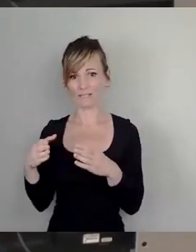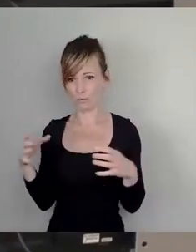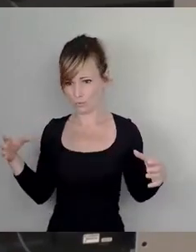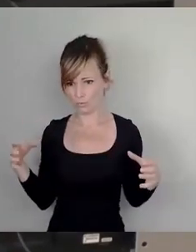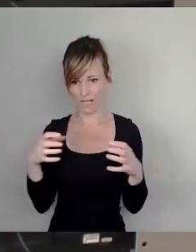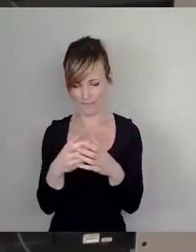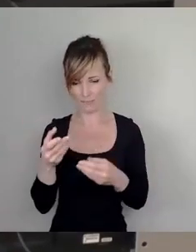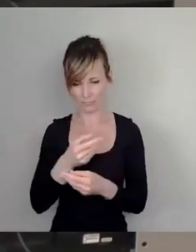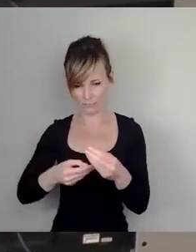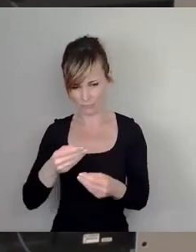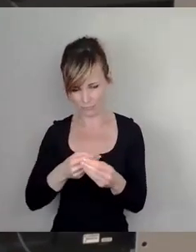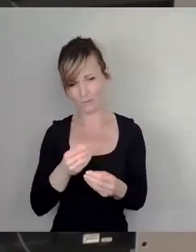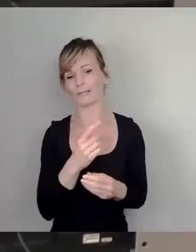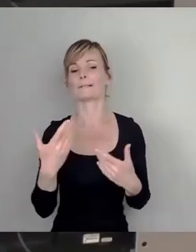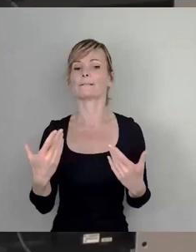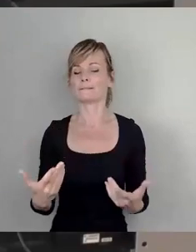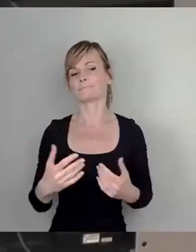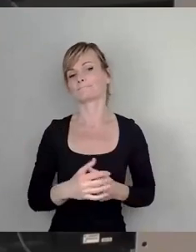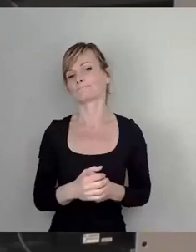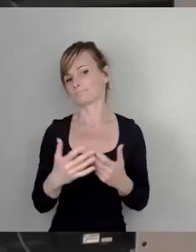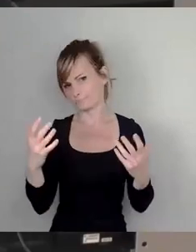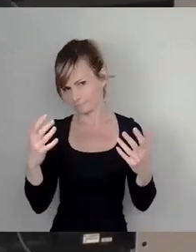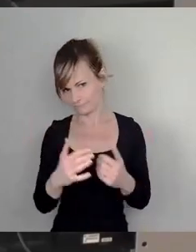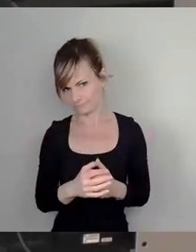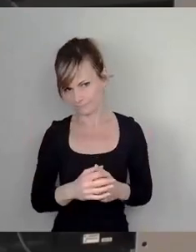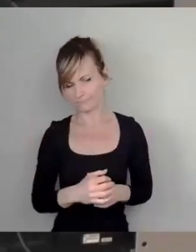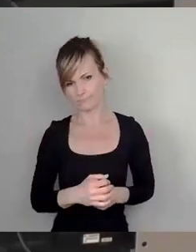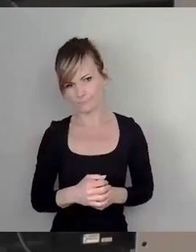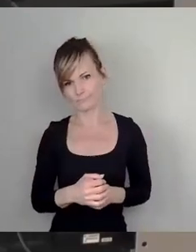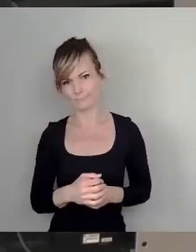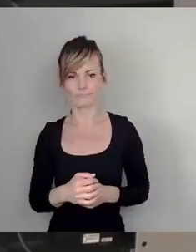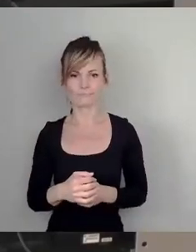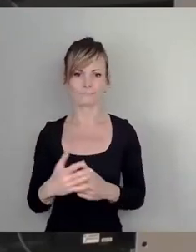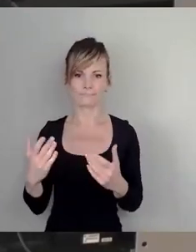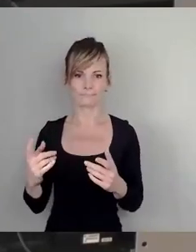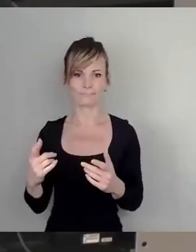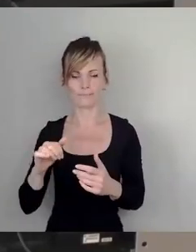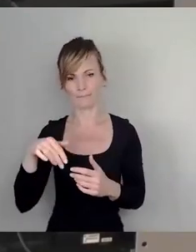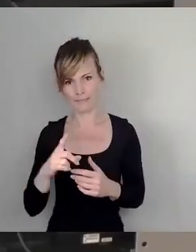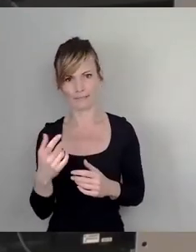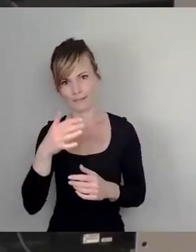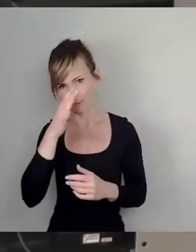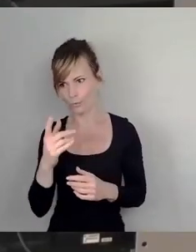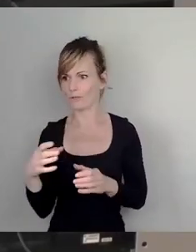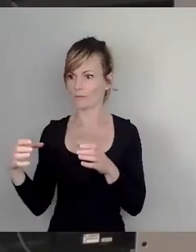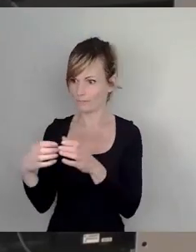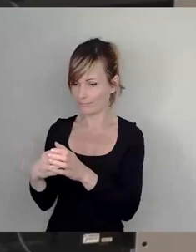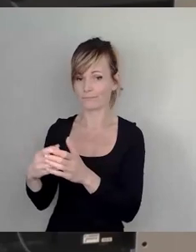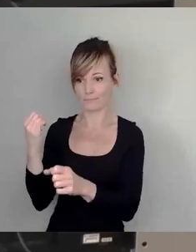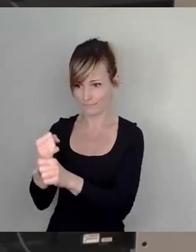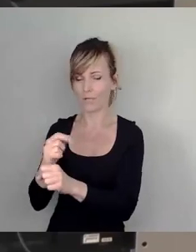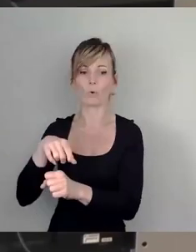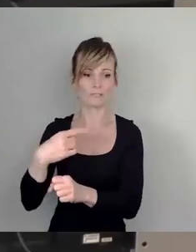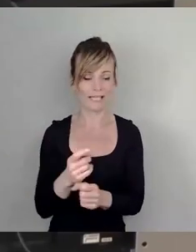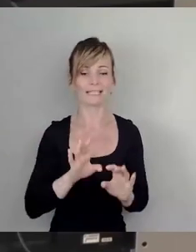ursprünglich auf Antrag von SPD und Grünen, aber dann beschlossen vom gesamten Kulturausschuss,